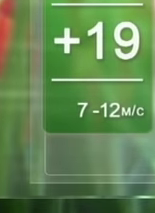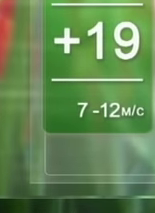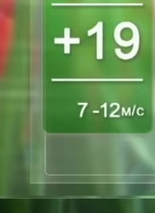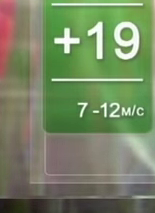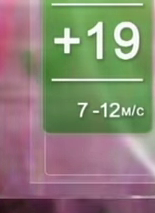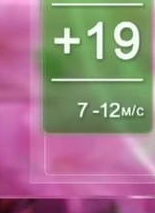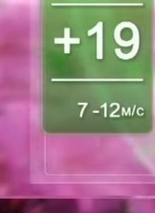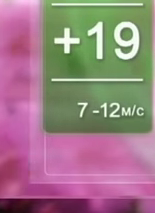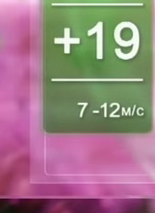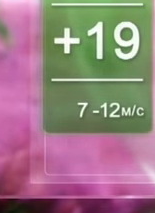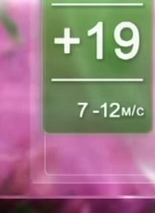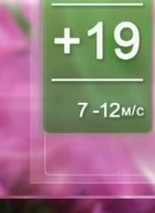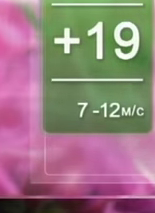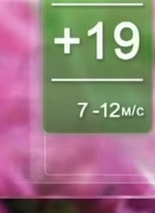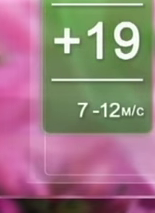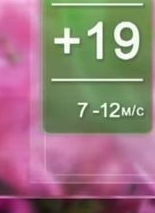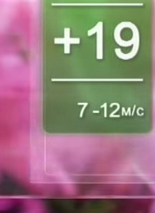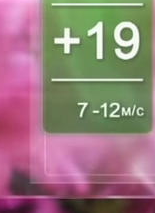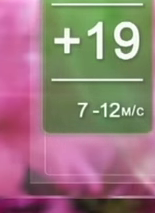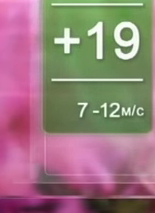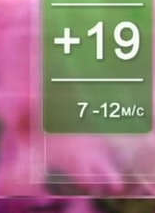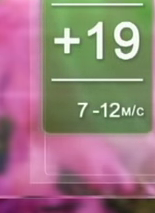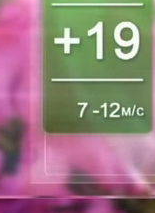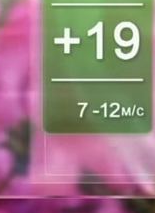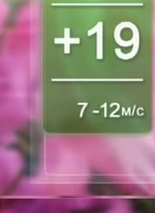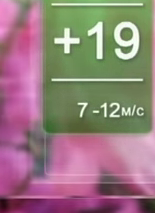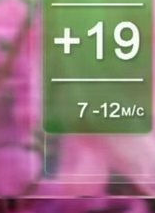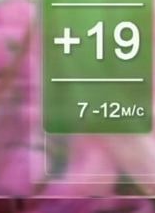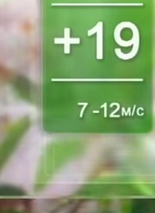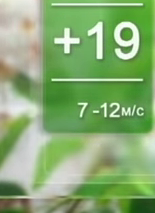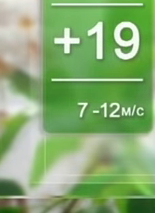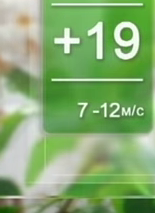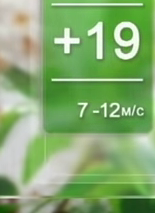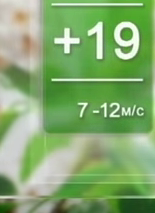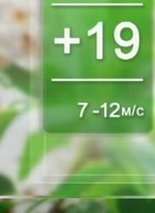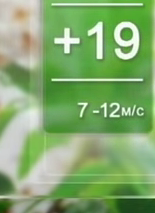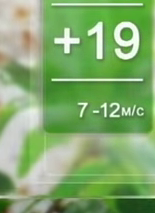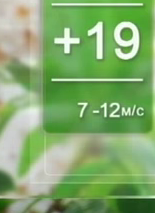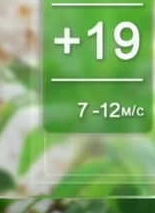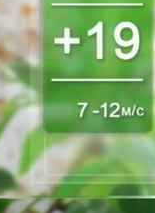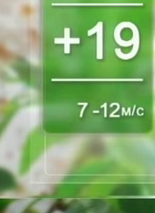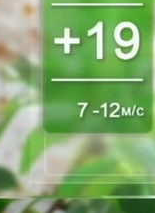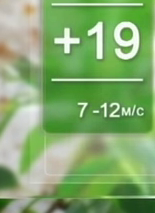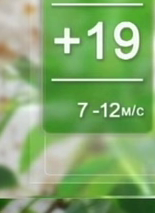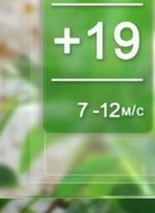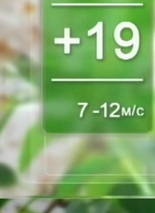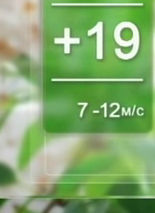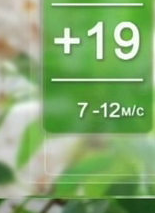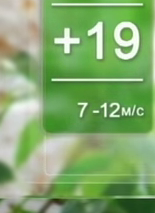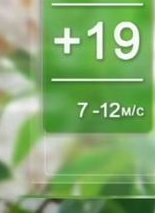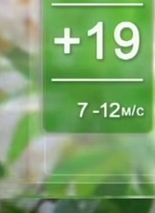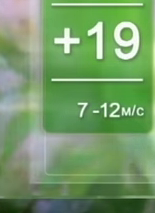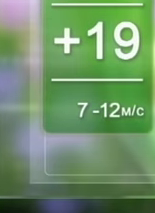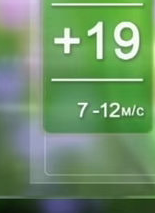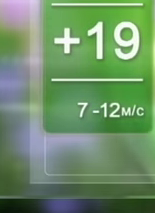20 серпня на Хмельниччині синоптики прогнозують мінливу хмарність без істотних опадів. Вітер східного напрямку – 7-12 метрів за